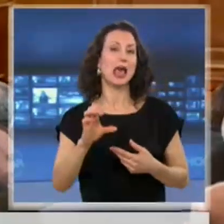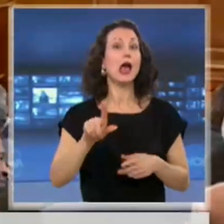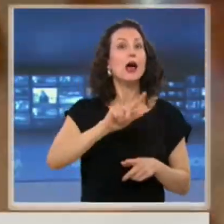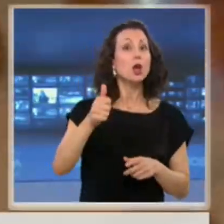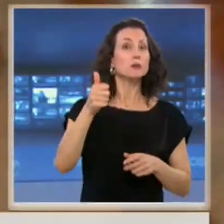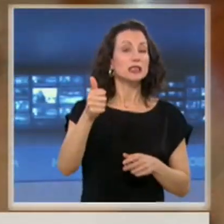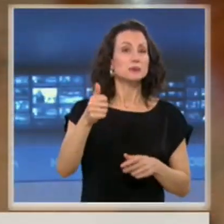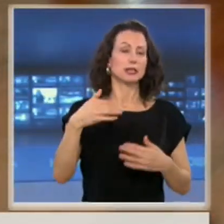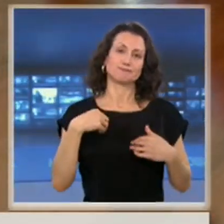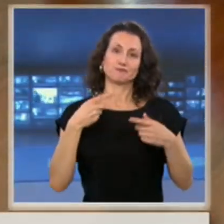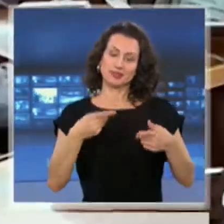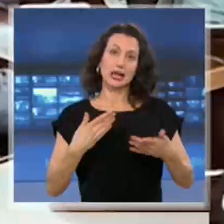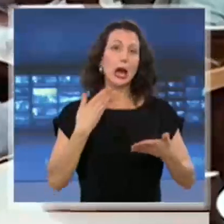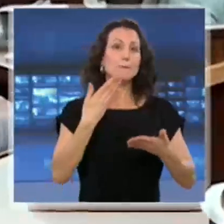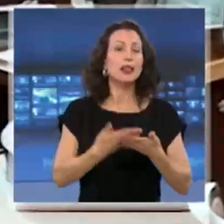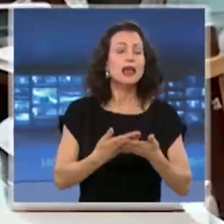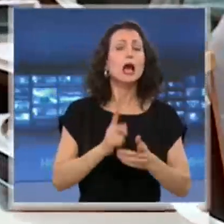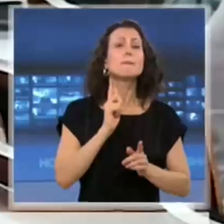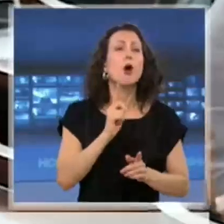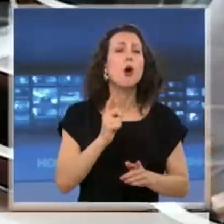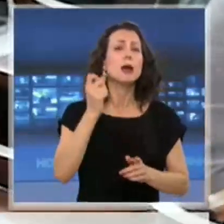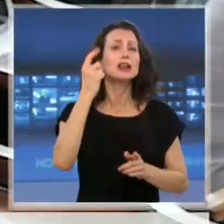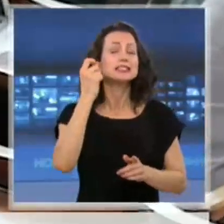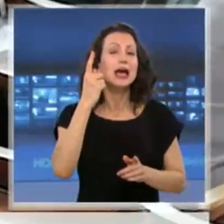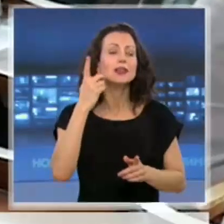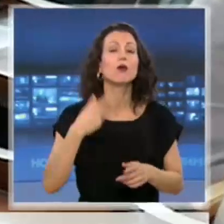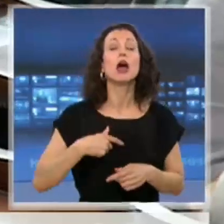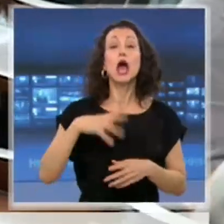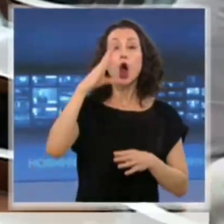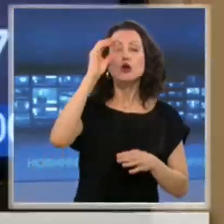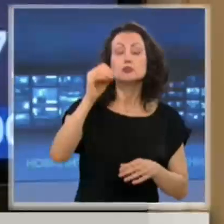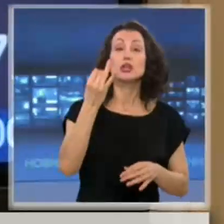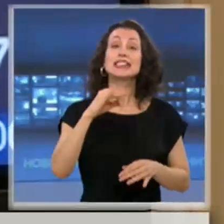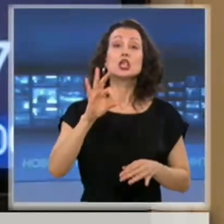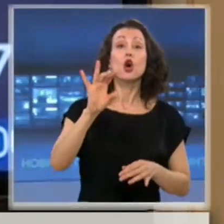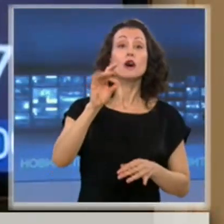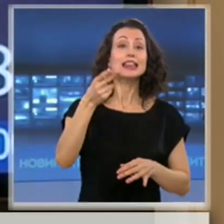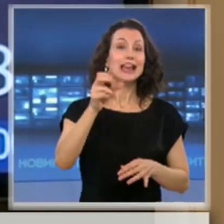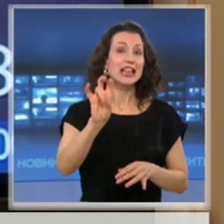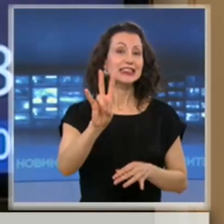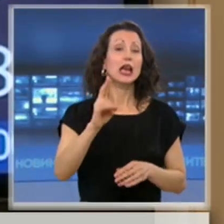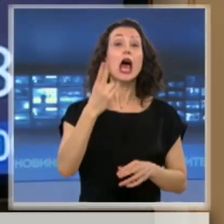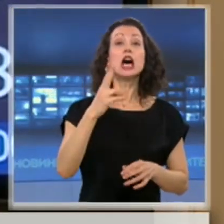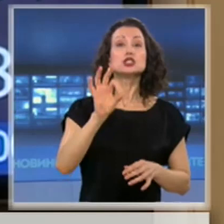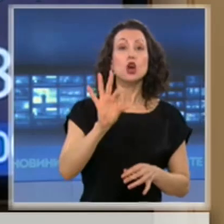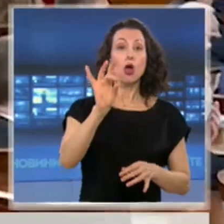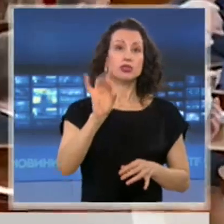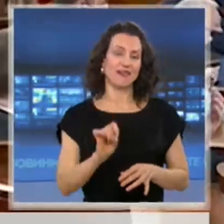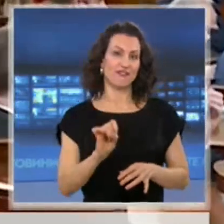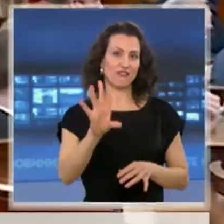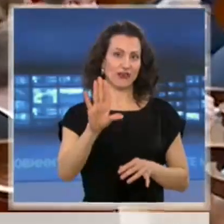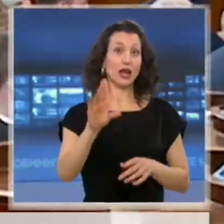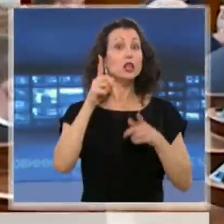на движение за права и свободи за господин Йордан Цонев да бъде